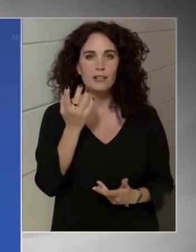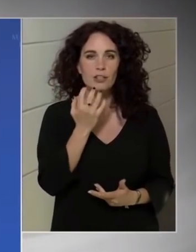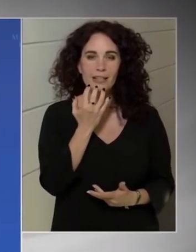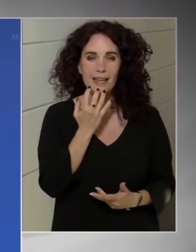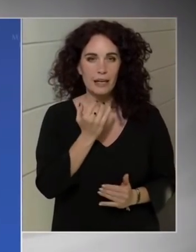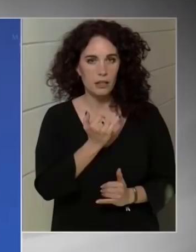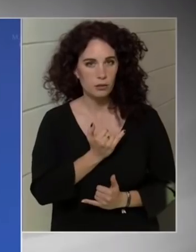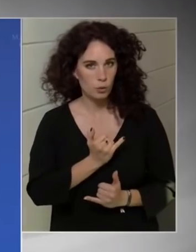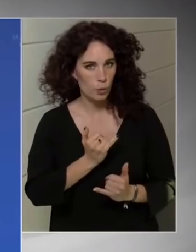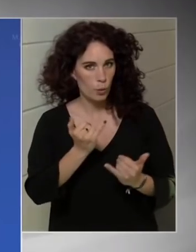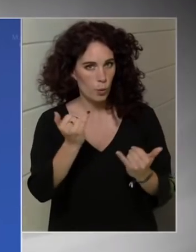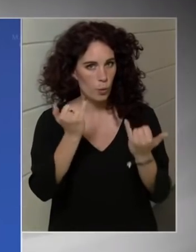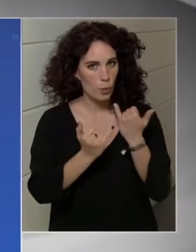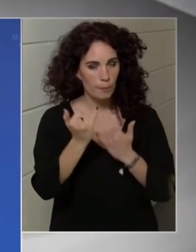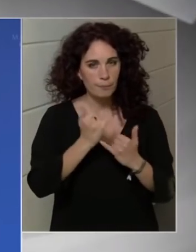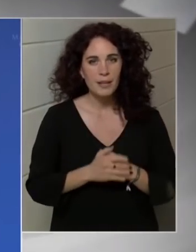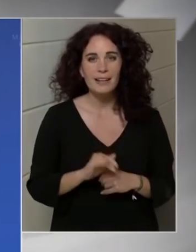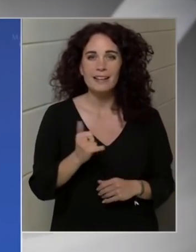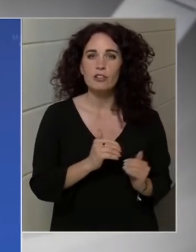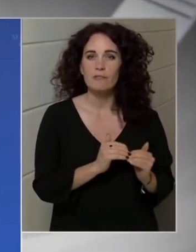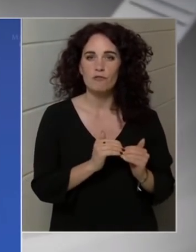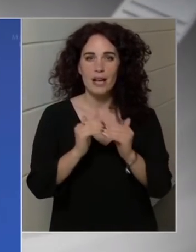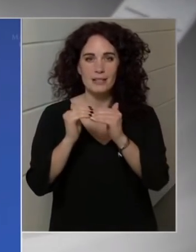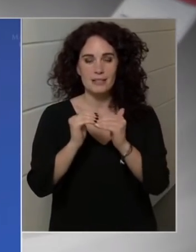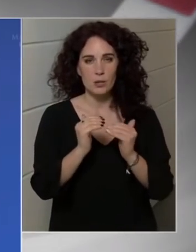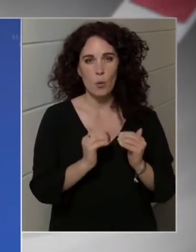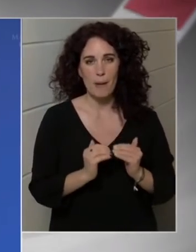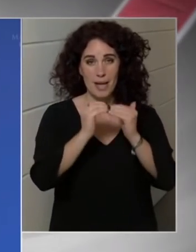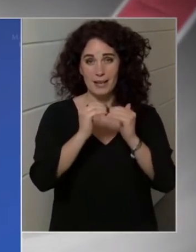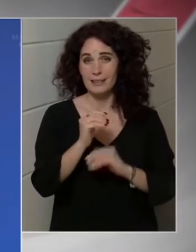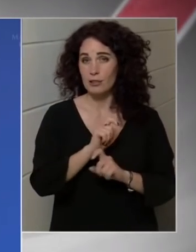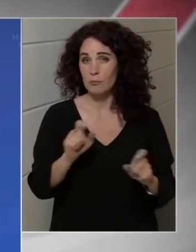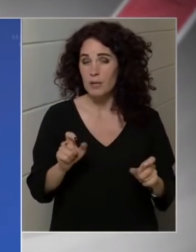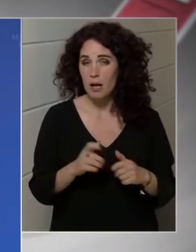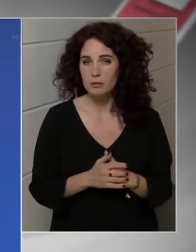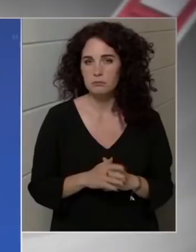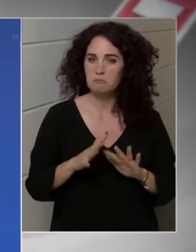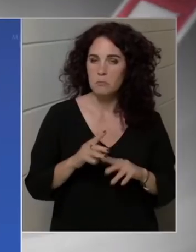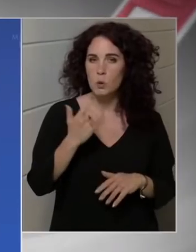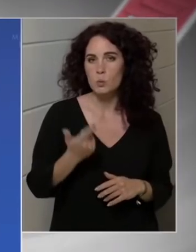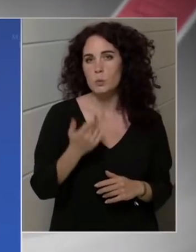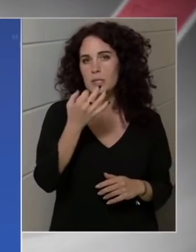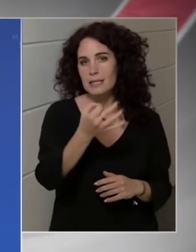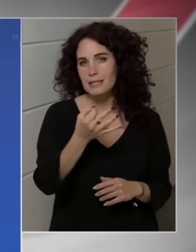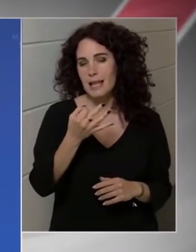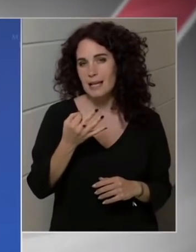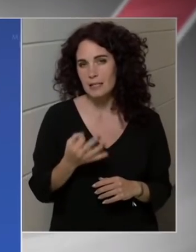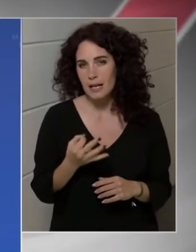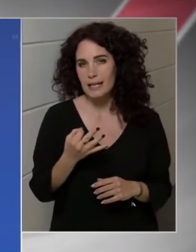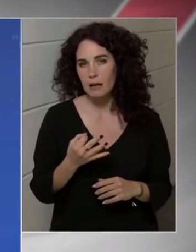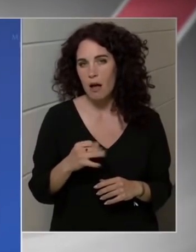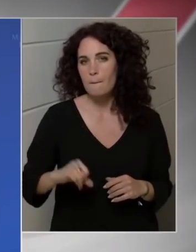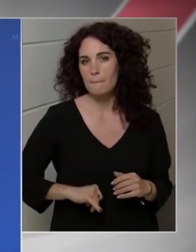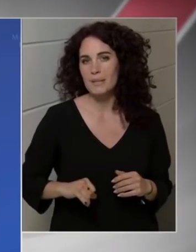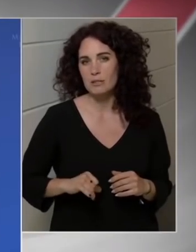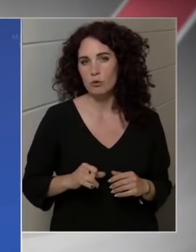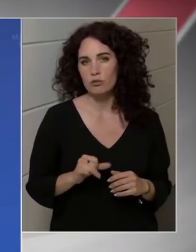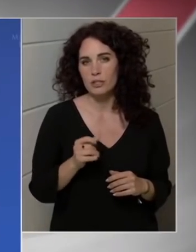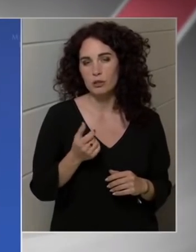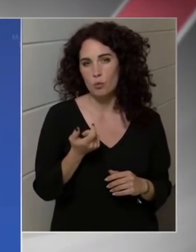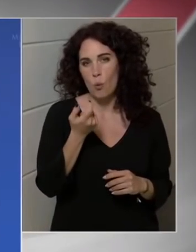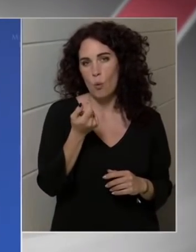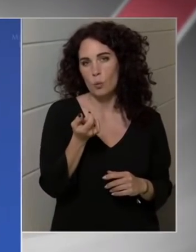mert a Covid válság és a háborús fenyegetettség következtében emelkedik az öngondoskodásnak a